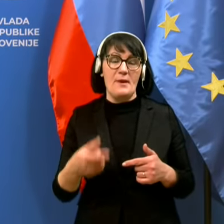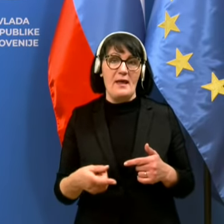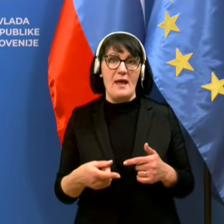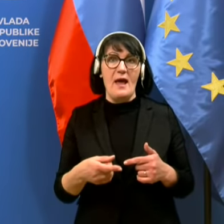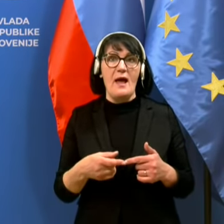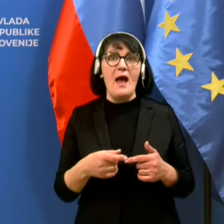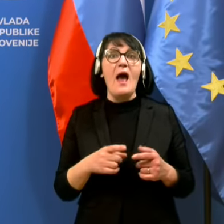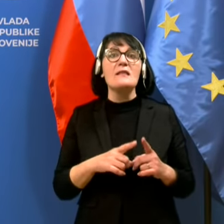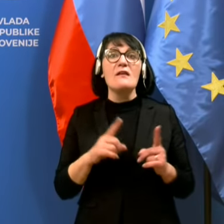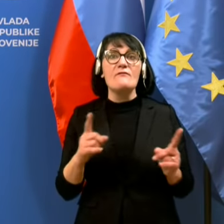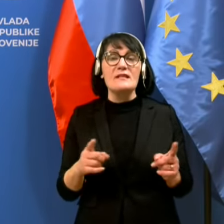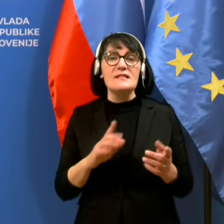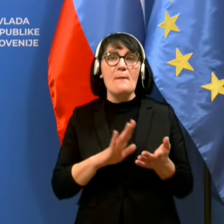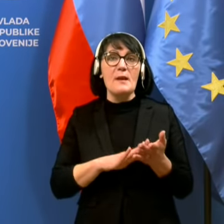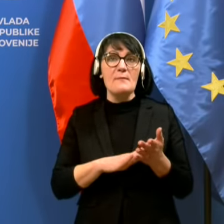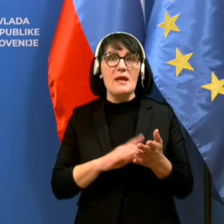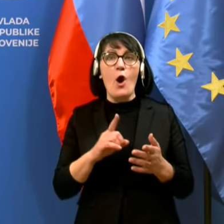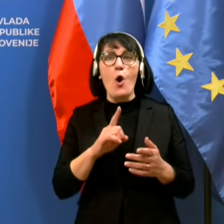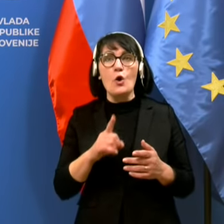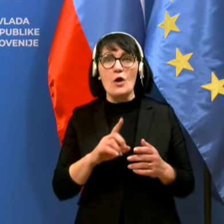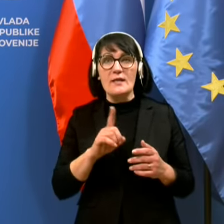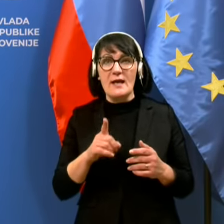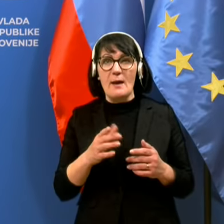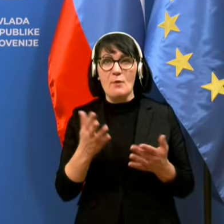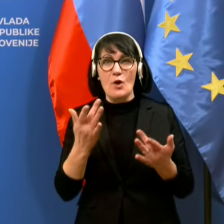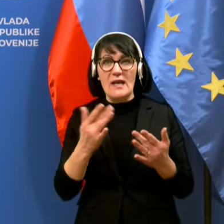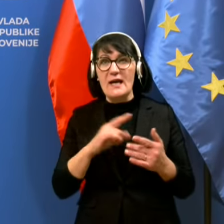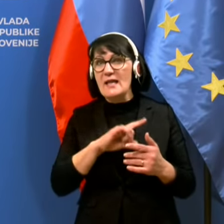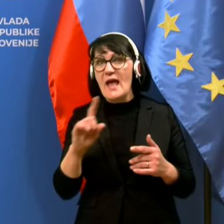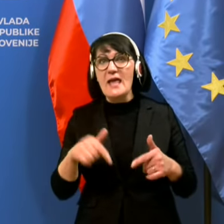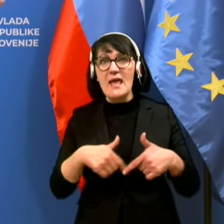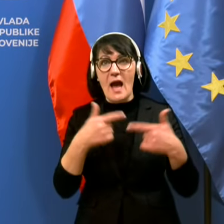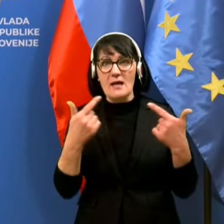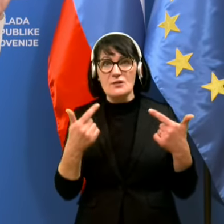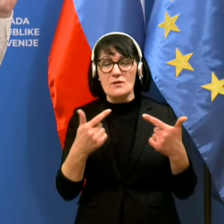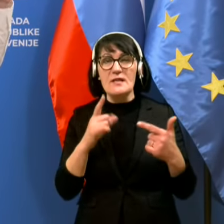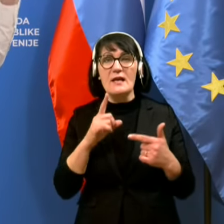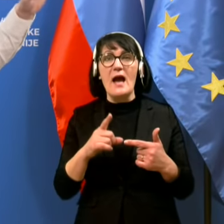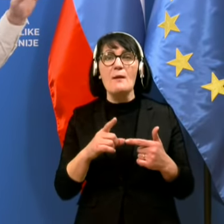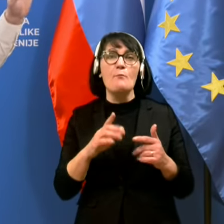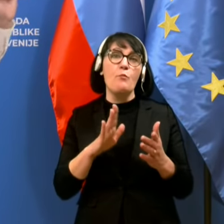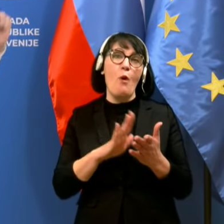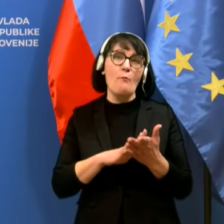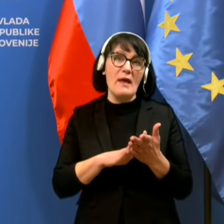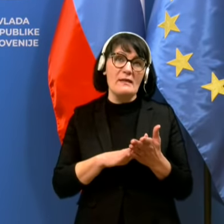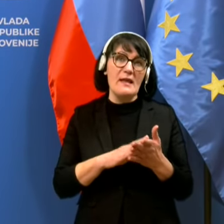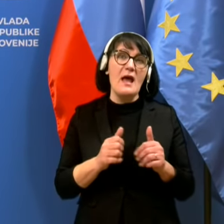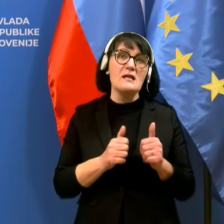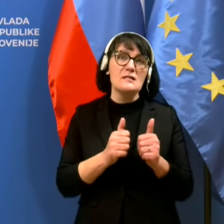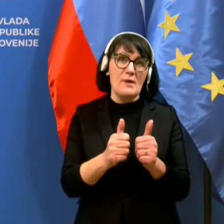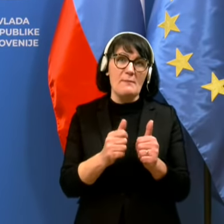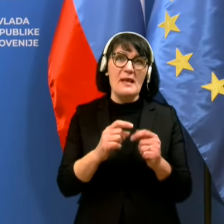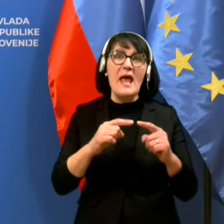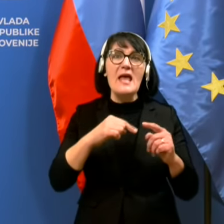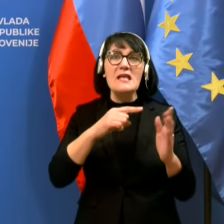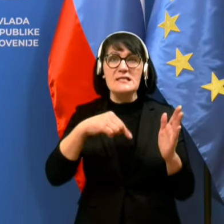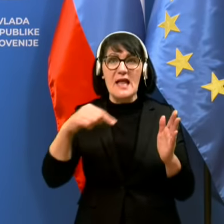Definicija primira, okolj tega je bila tudi kar neki nejasnosti, potem kaj se pa zdaj šteje v spremljanju in v statistiko.